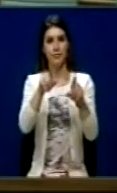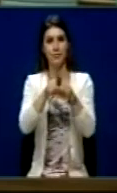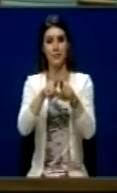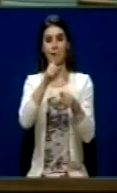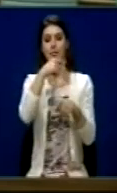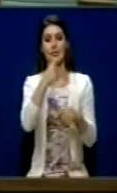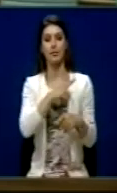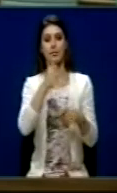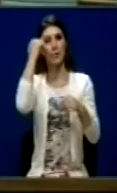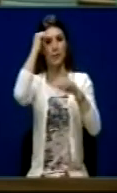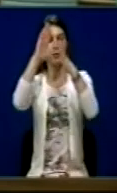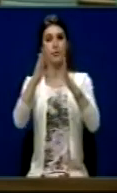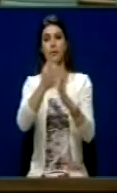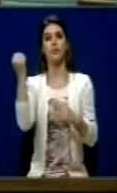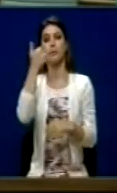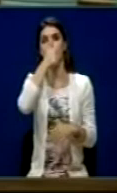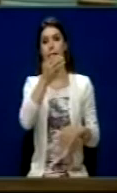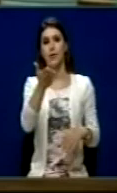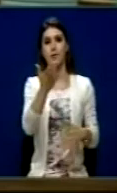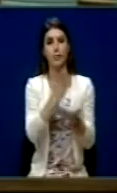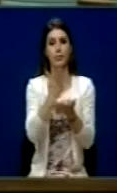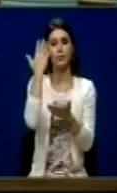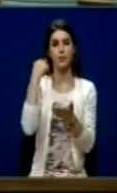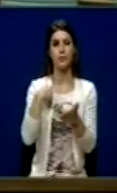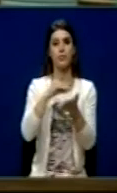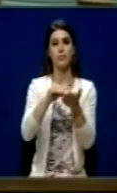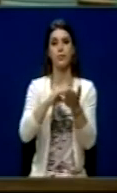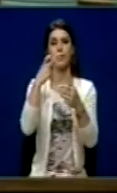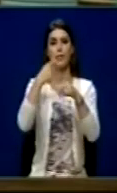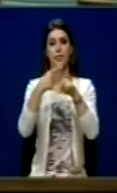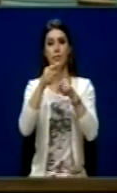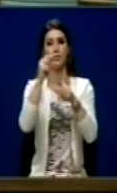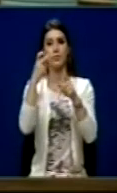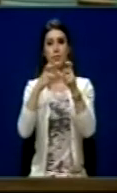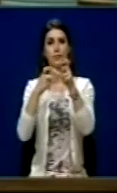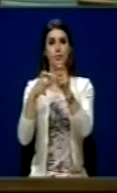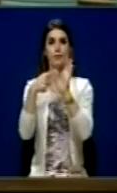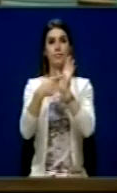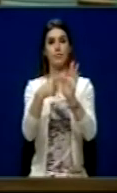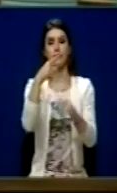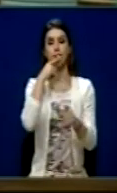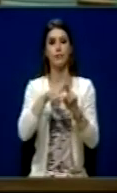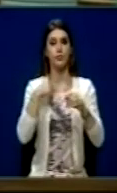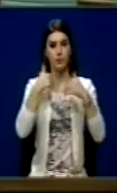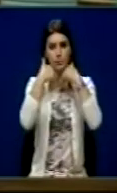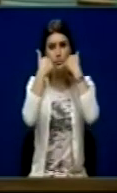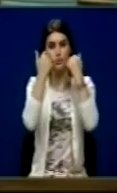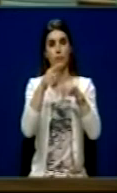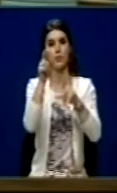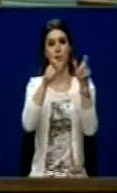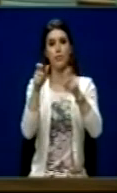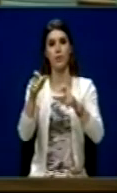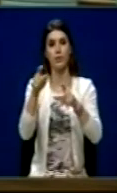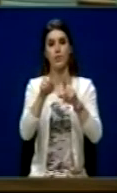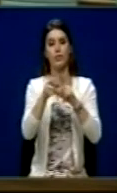që se mbërgjë të Lapidarin. A nuk dhe thak shtu në një intervjisja dhe Gazetës Ekspres. Tha unë tërpruohëm edhe shgënjëhem me lider politikë të Ljuginës e Preshevës dhe